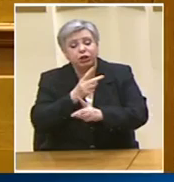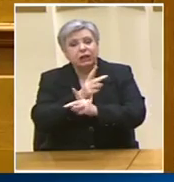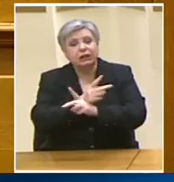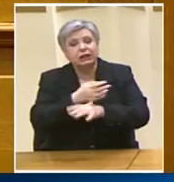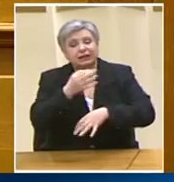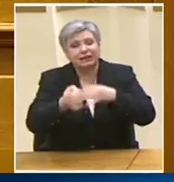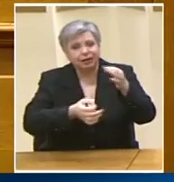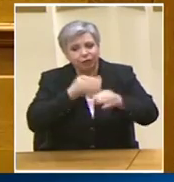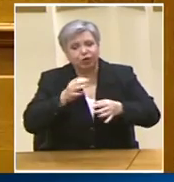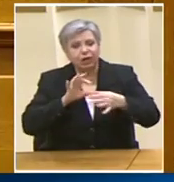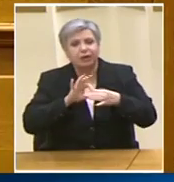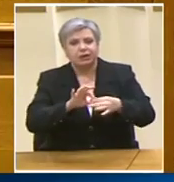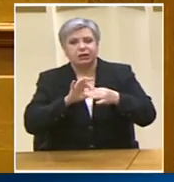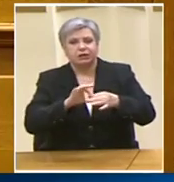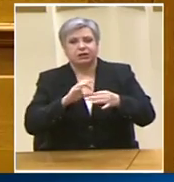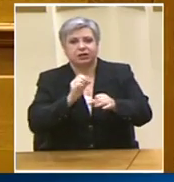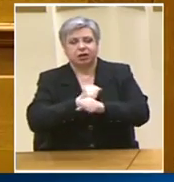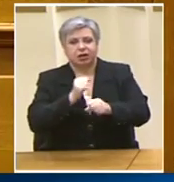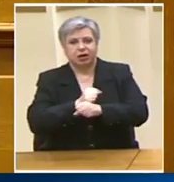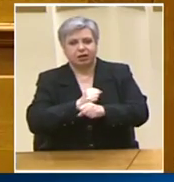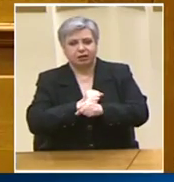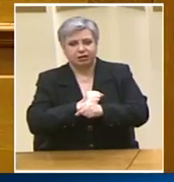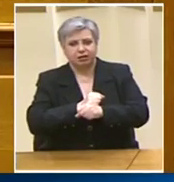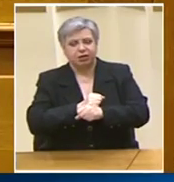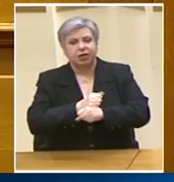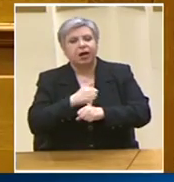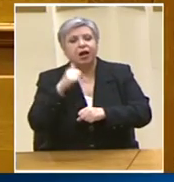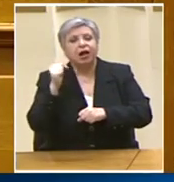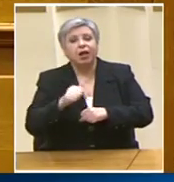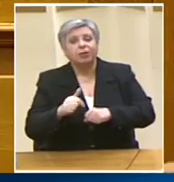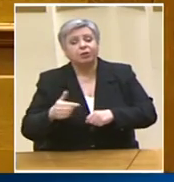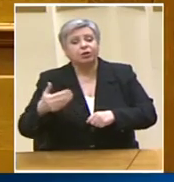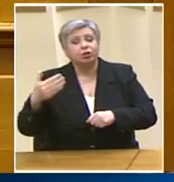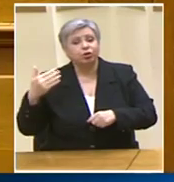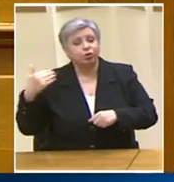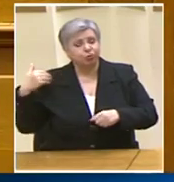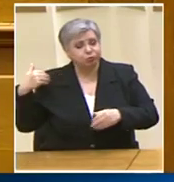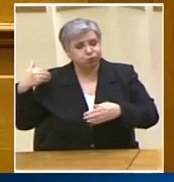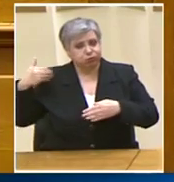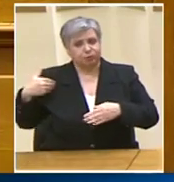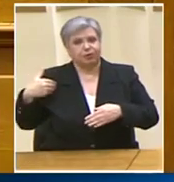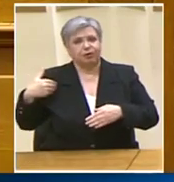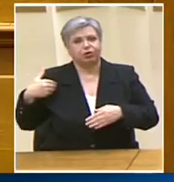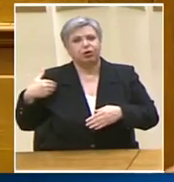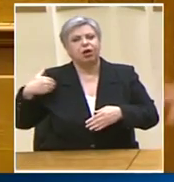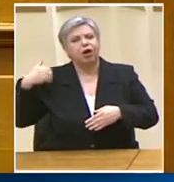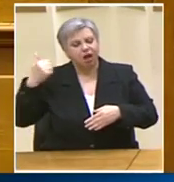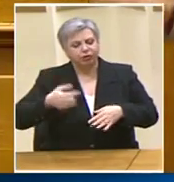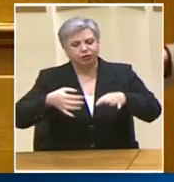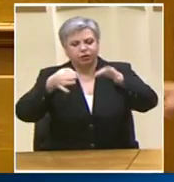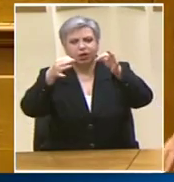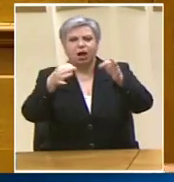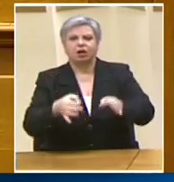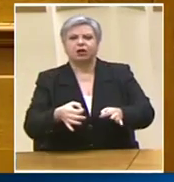κατατάσσονται σε προχωρημένα κατατάσσονταν μέχρι σήμερα σε προχωρημένα μισθολογικά κλιμάκια Με τις